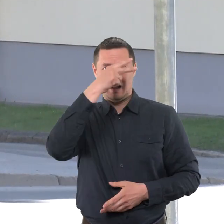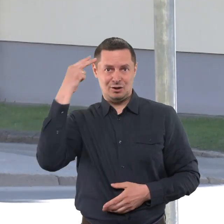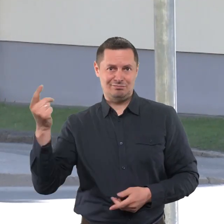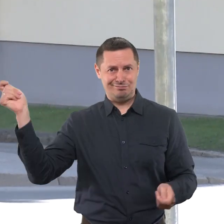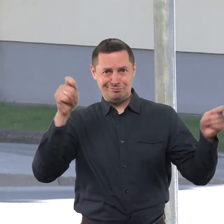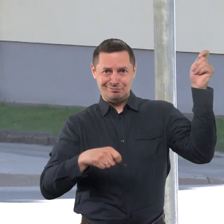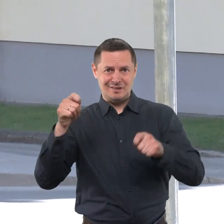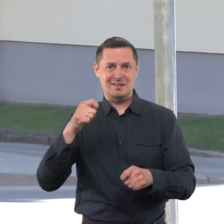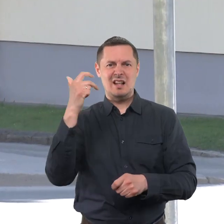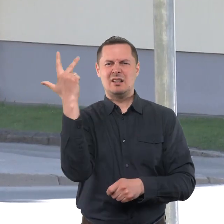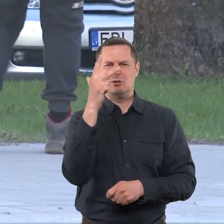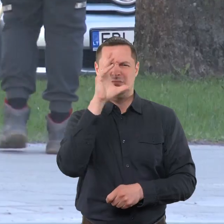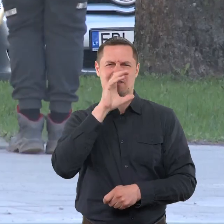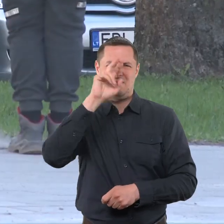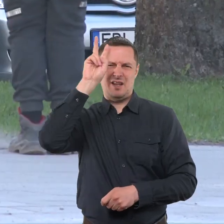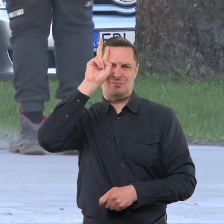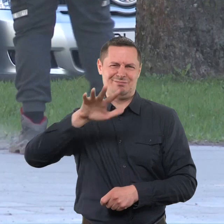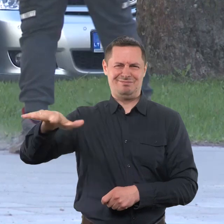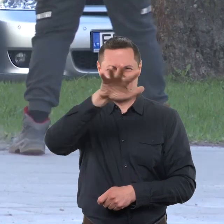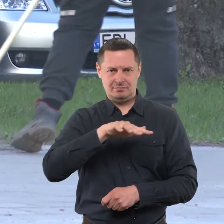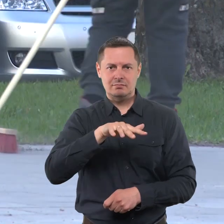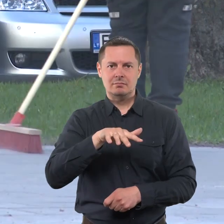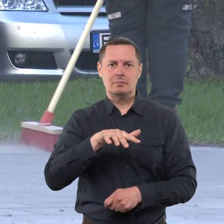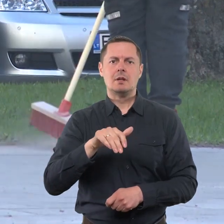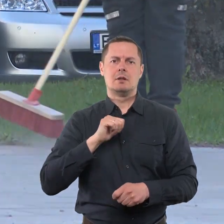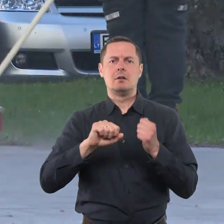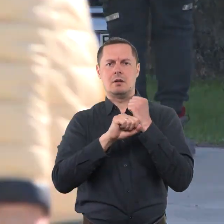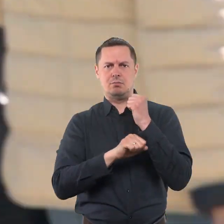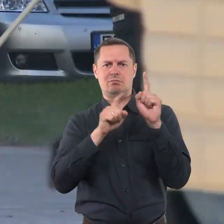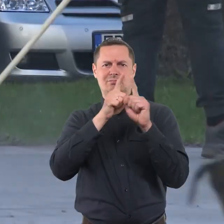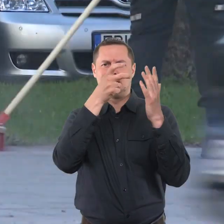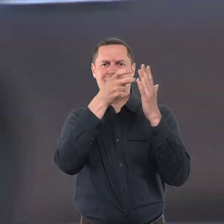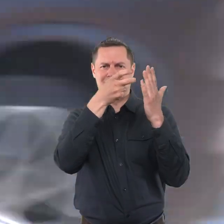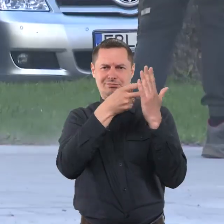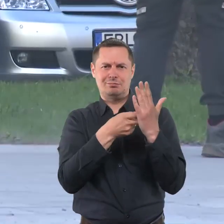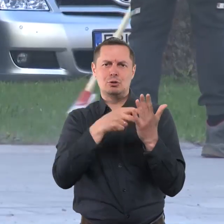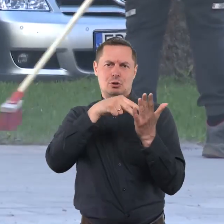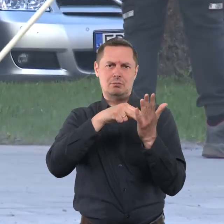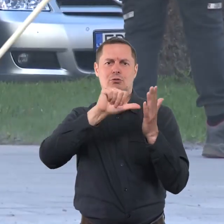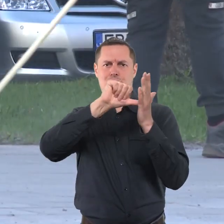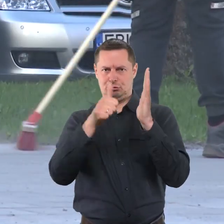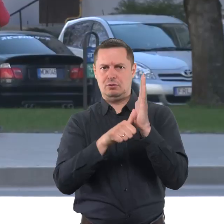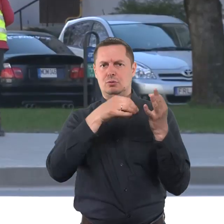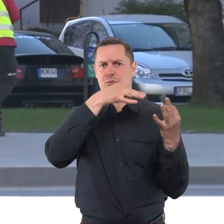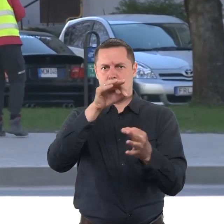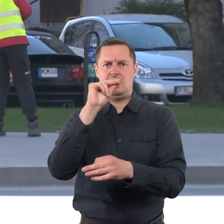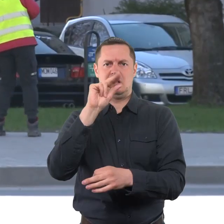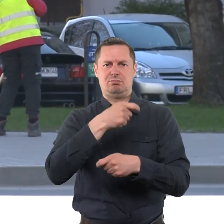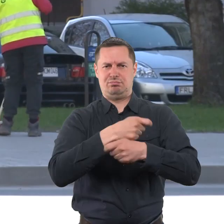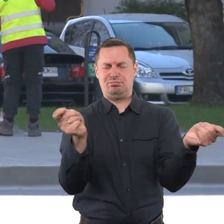trečiųjų šalių piliečiai. Užimtumo tarnyba pirmąjį ketvirtį išdavė 16 leidimų dirbti sezoninį darbą